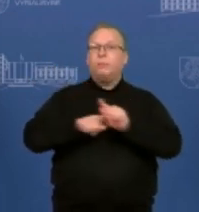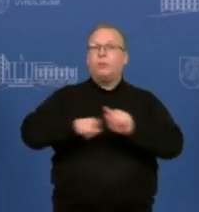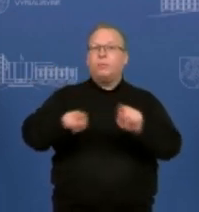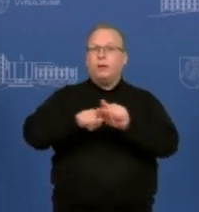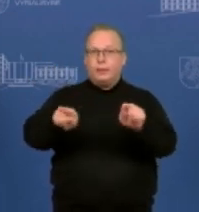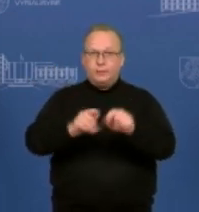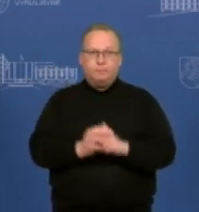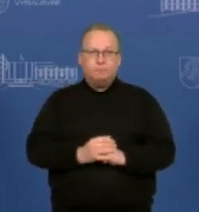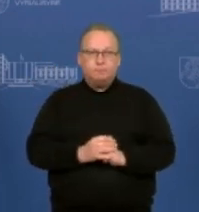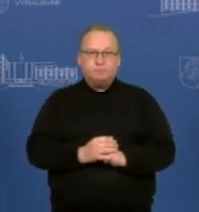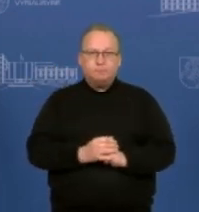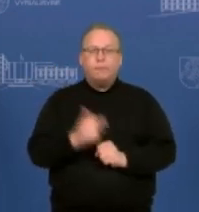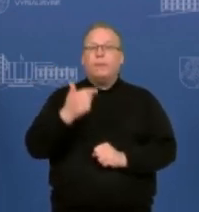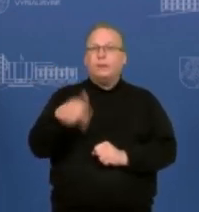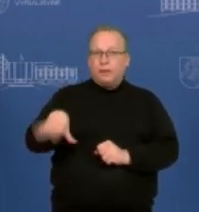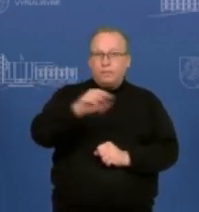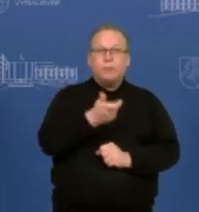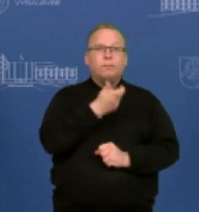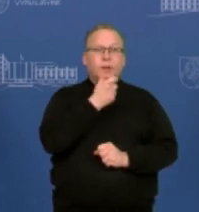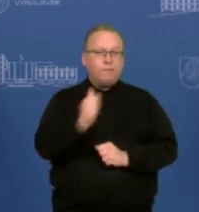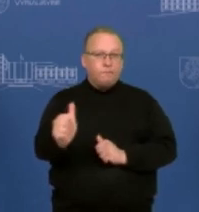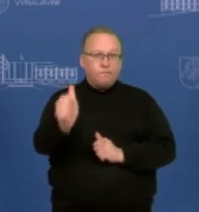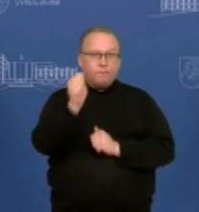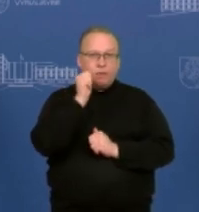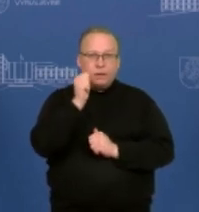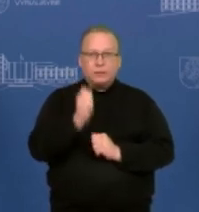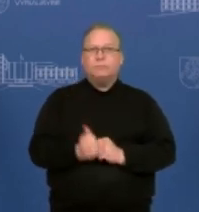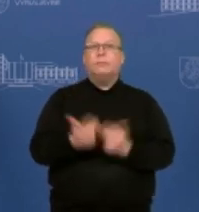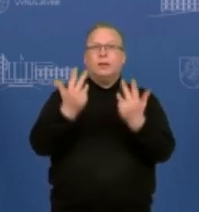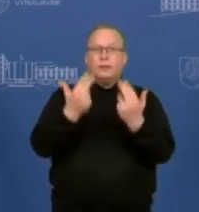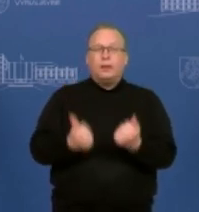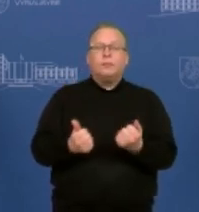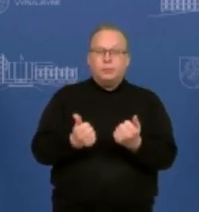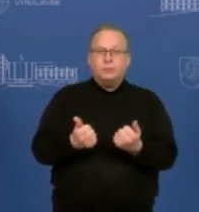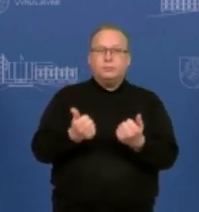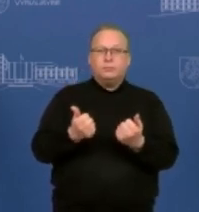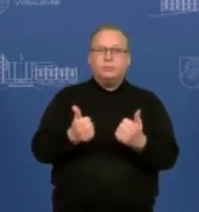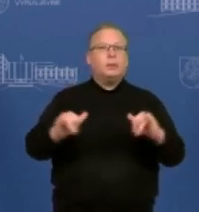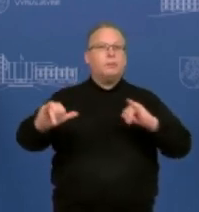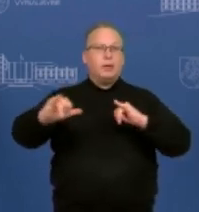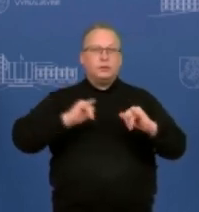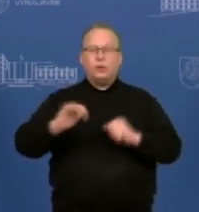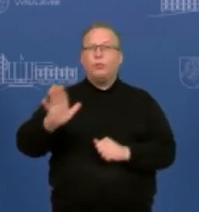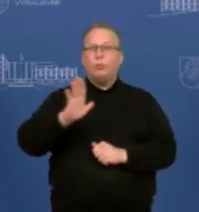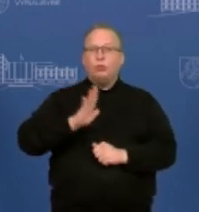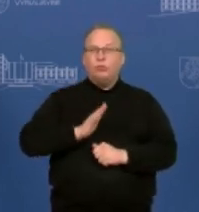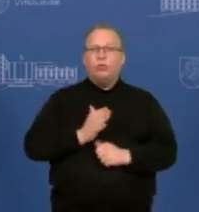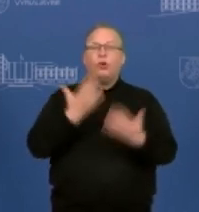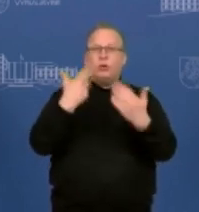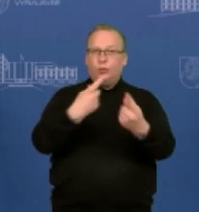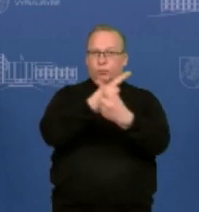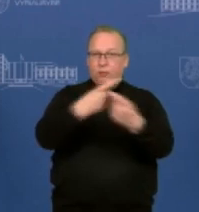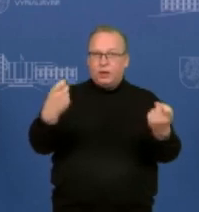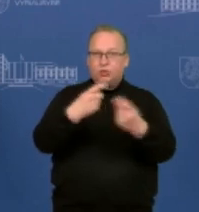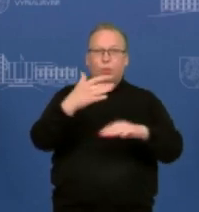Tai matyt, kad pastebėjote, jog vakar taip ir buvo padaryta. Ir buvo tam tikrų pareiškimų iš